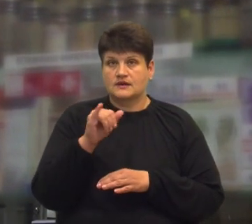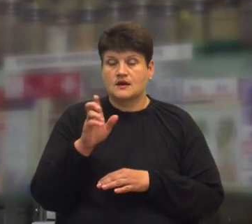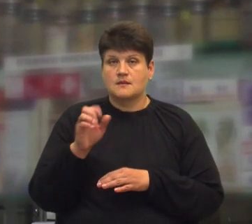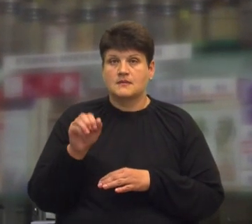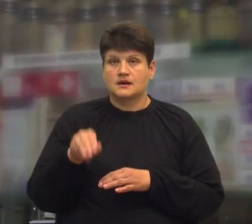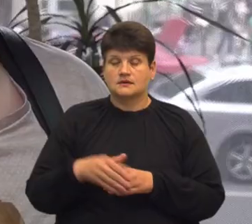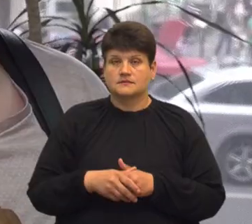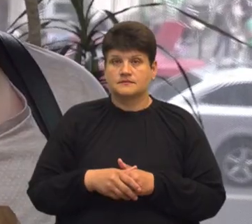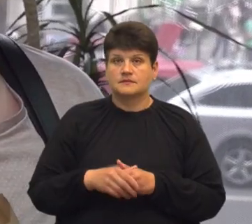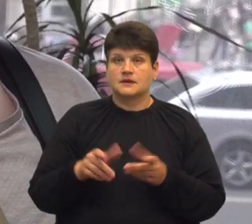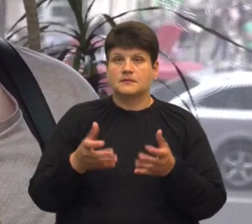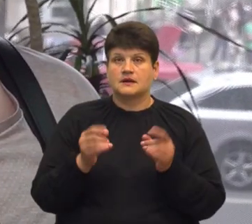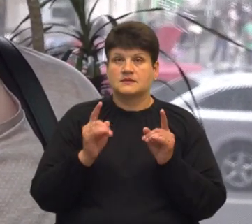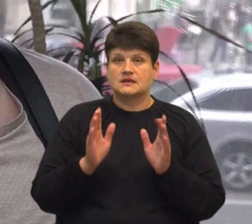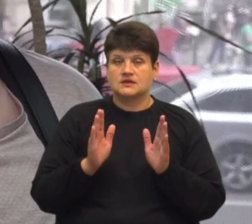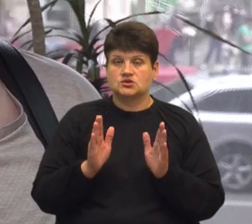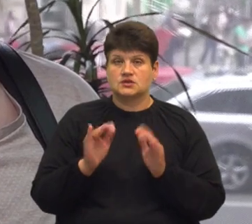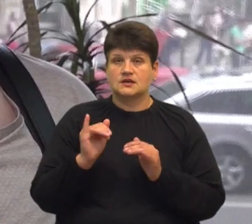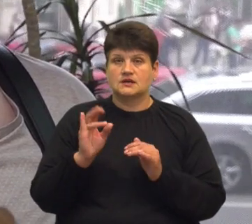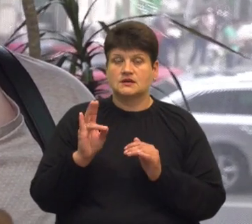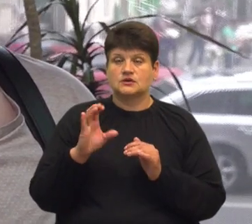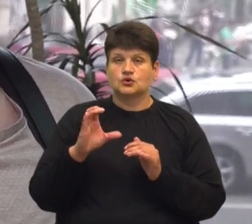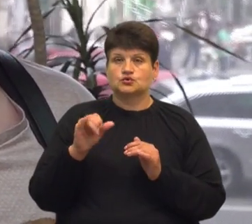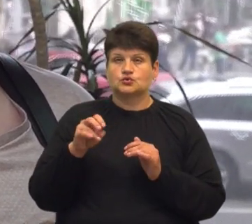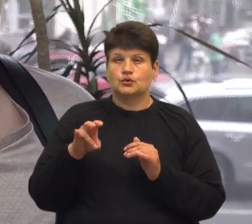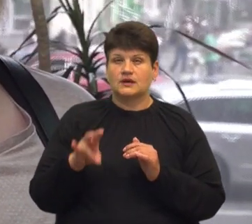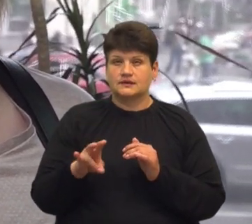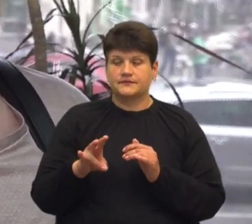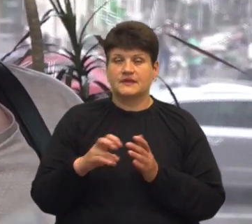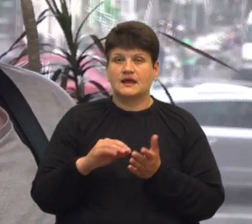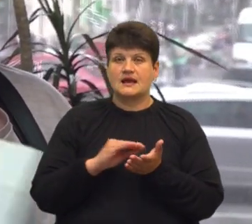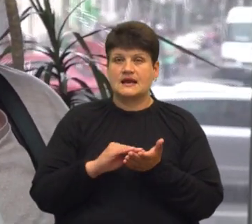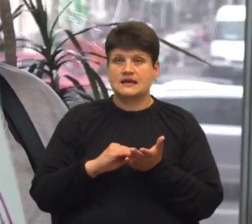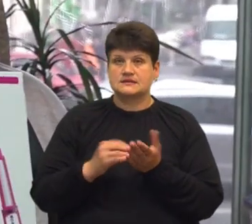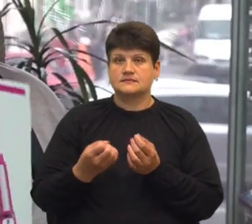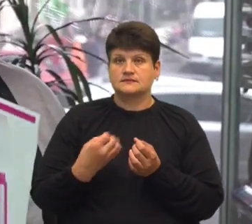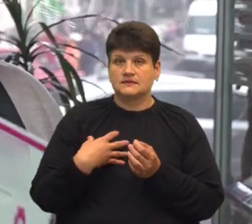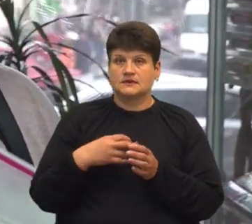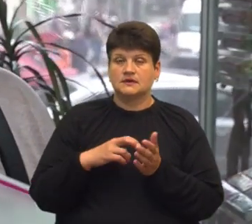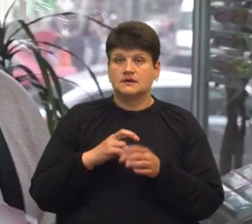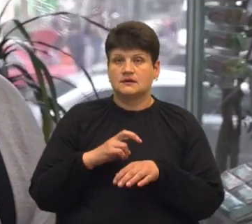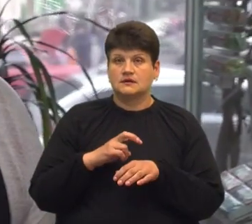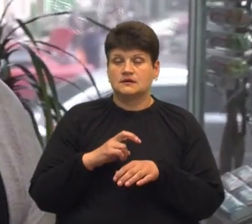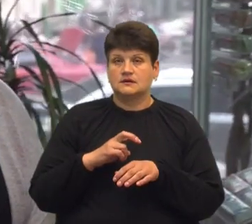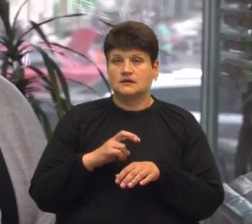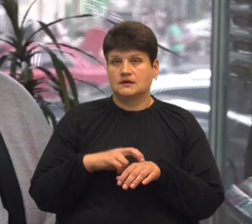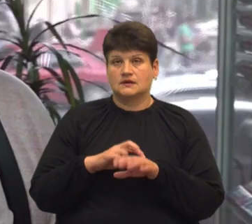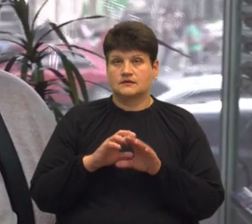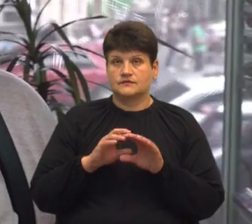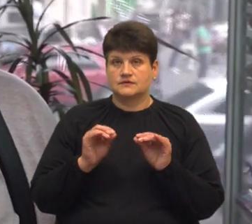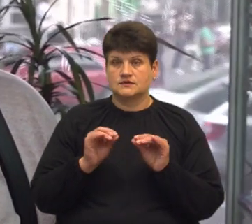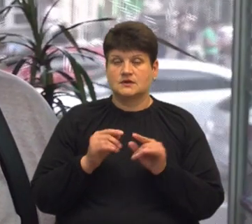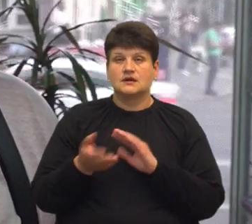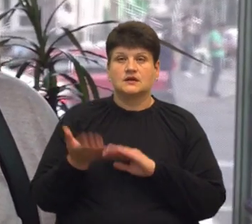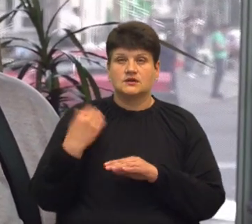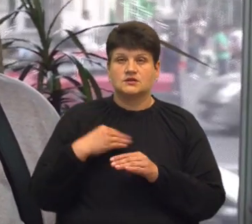беремо інсулін. Рецепт лікар відправляє. Направлення рецепту. Відходить в аптеку, берете. Перші брали з